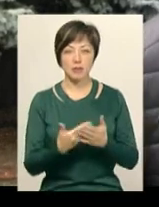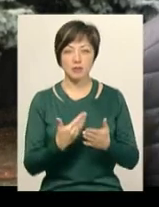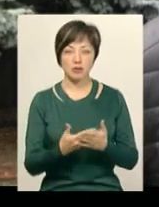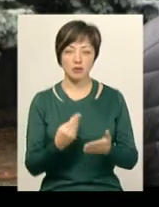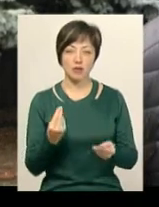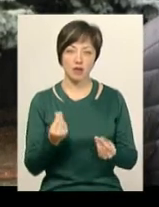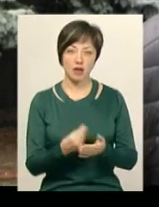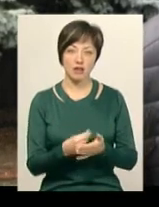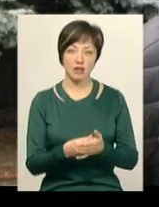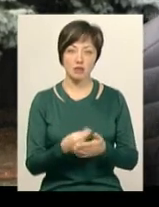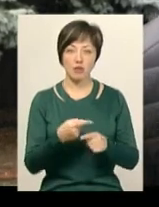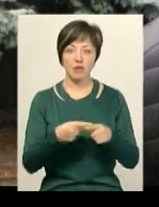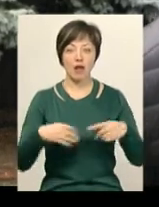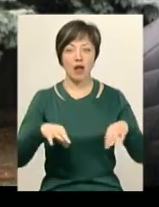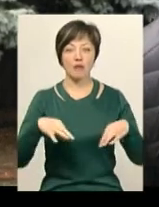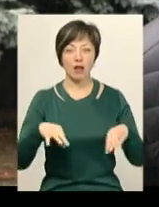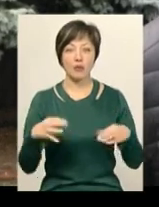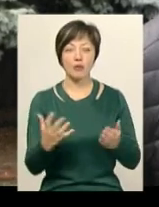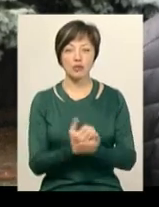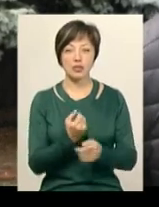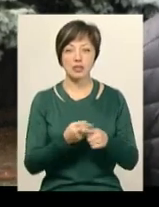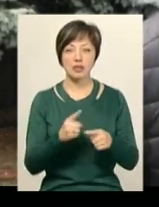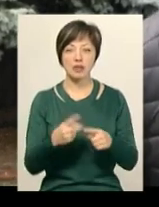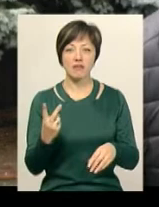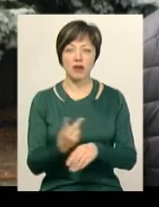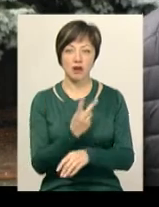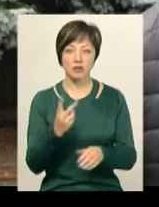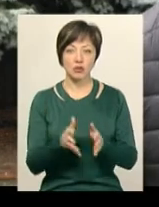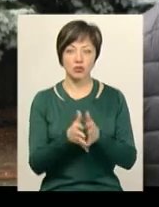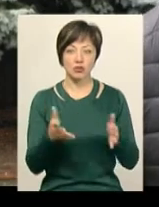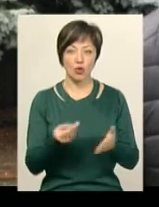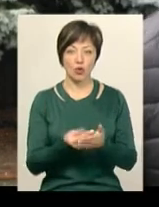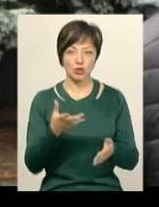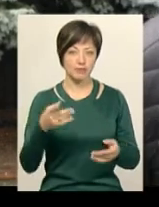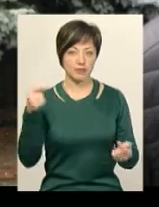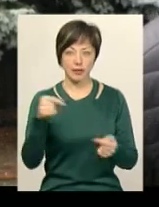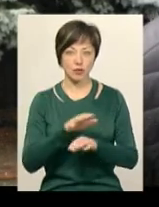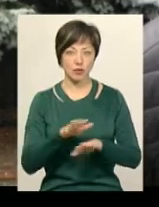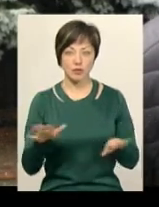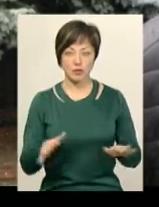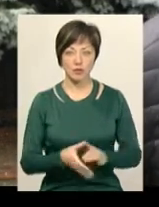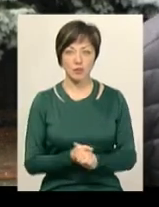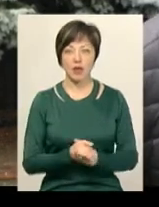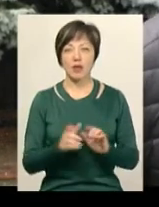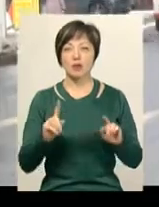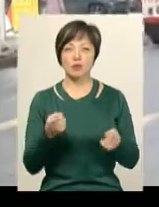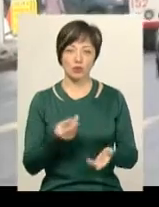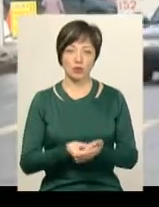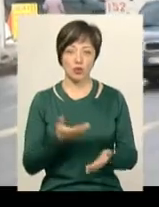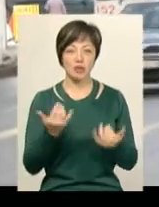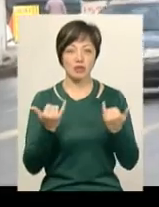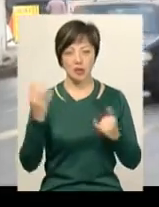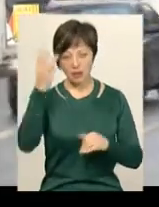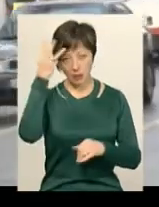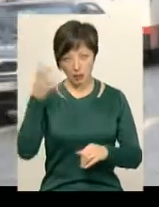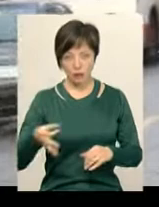вартість половини автівки. А виходить, що це буде в два рази дорожче. Тобто, недоцільно і розмитнено. Це дуже дорого. Наразі